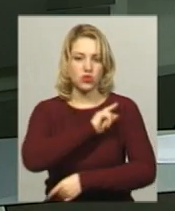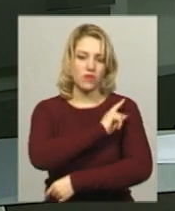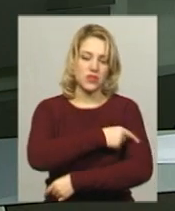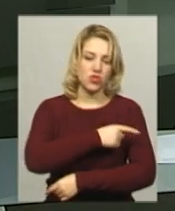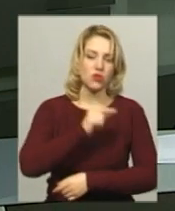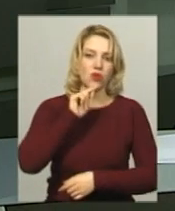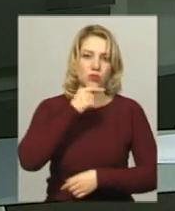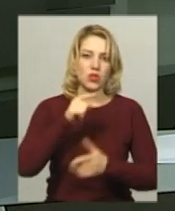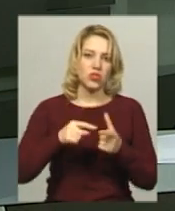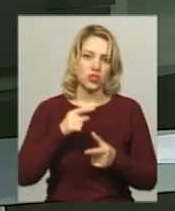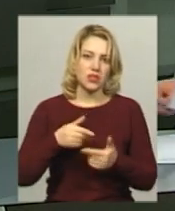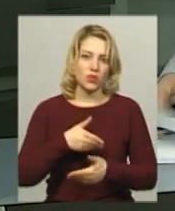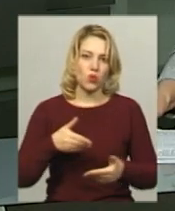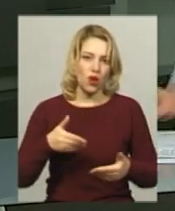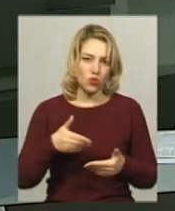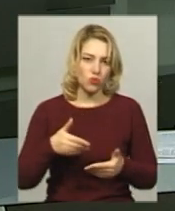чи сексуальному насильстві.